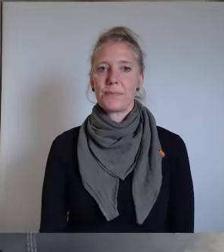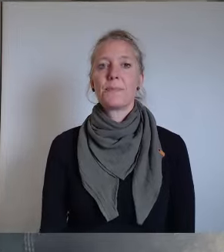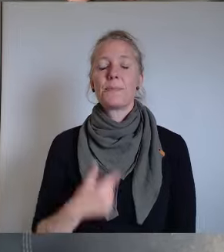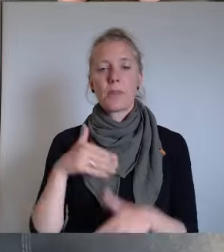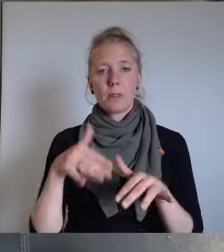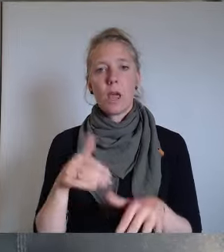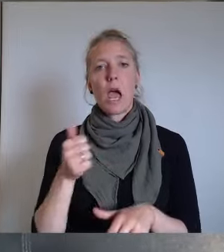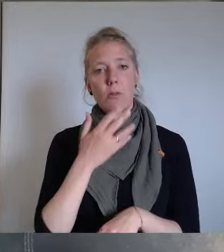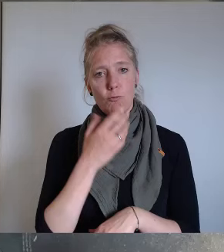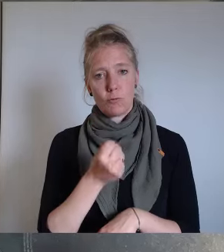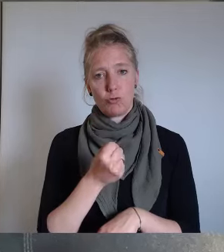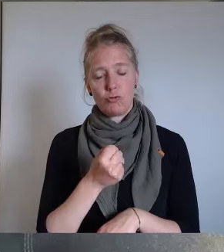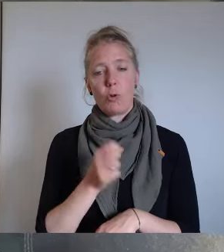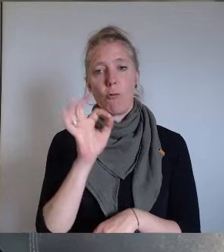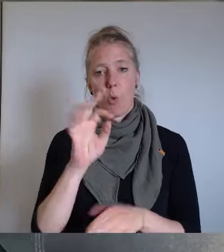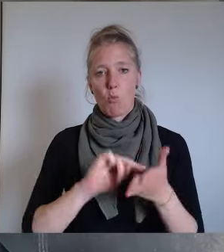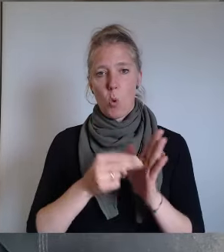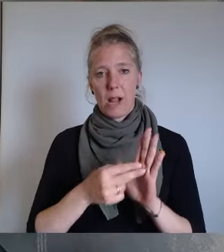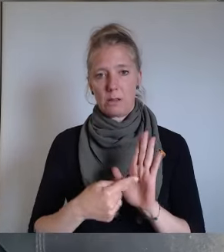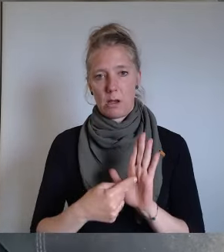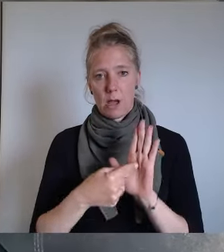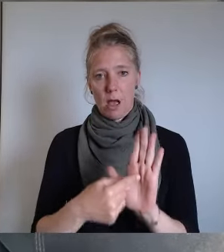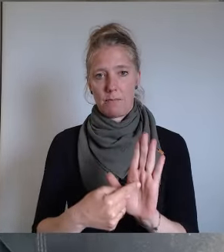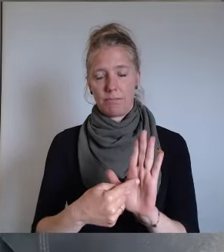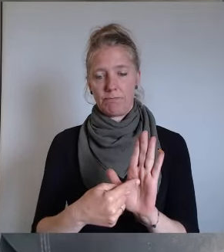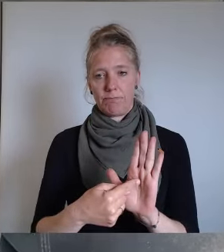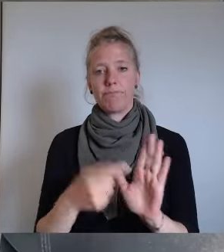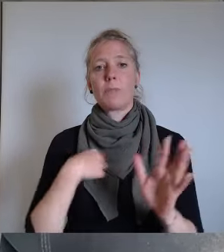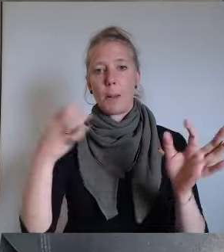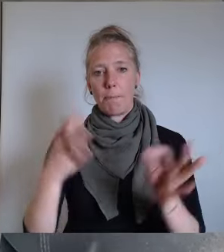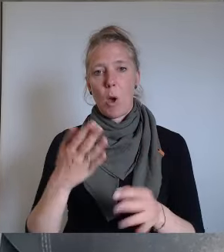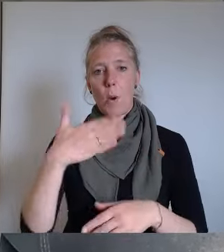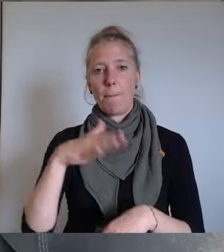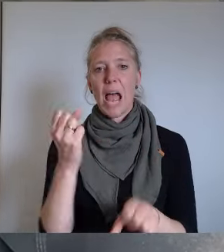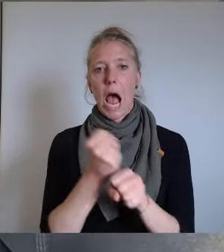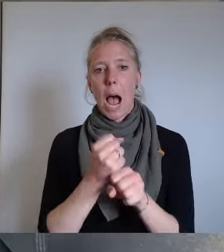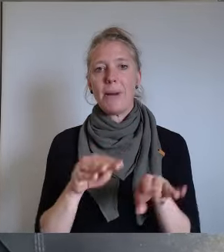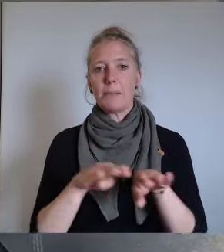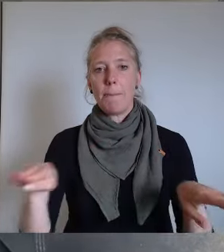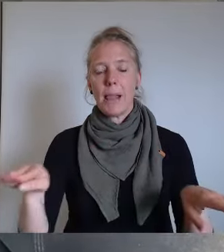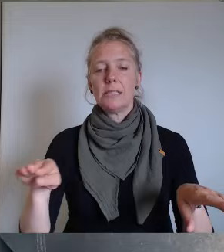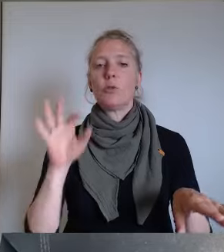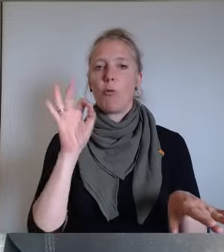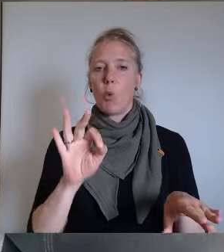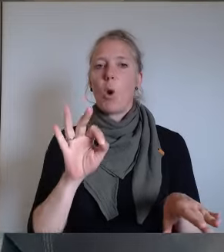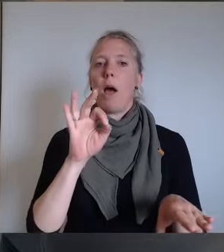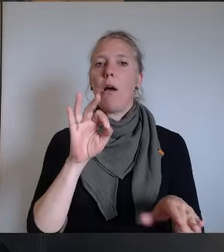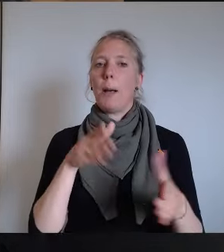Ich habe ein Anliegen an die Politiker und mir Arbeitsplätze für die Behinderten.